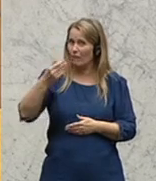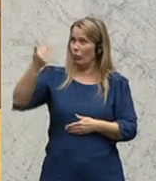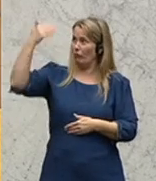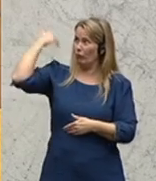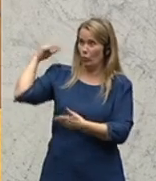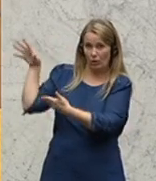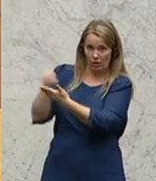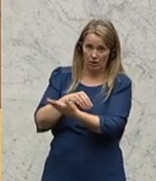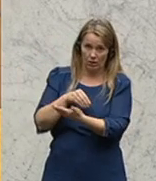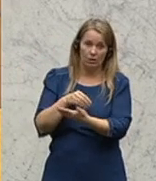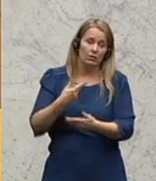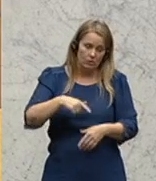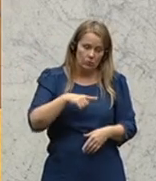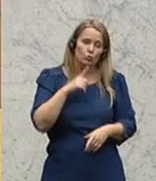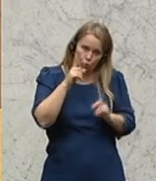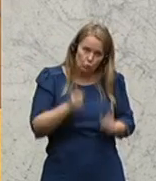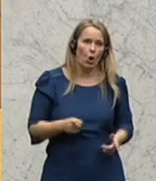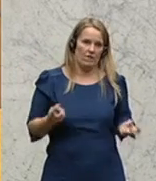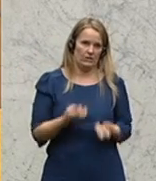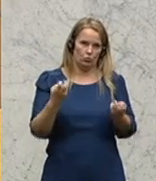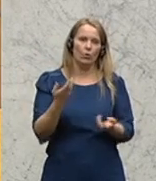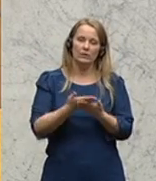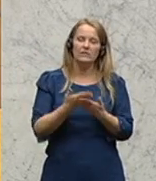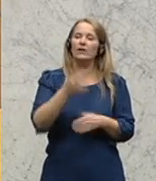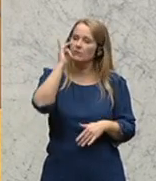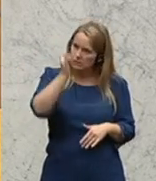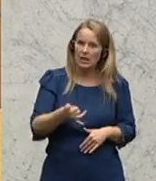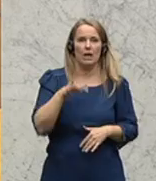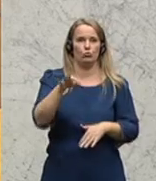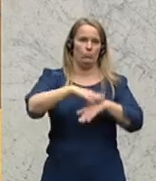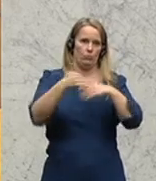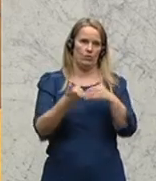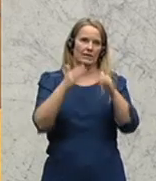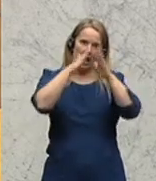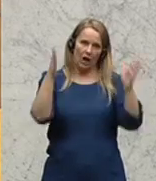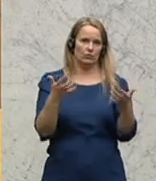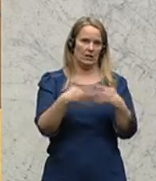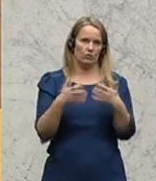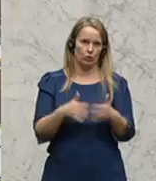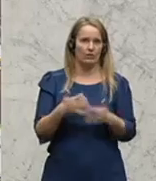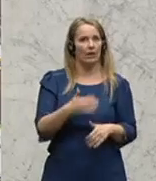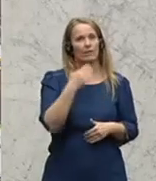Ich glaube, ein Versuch ist es allemal wert. Daher Ja zum Projekt Haus der Geschichte. Danke.